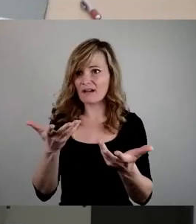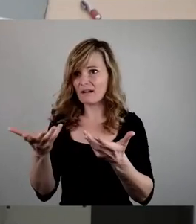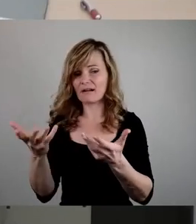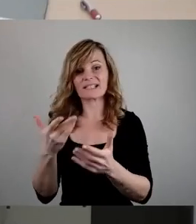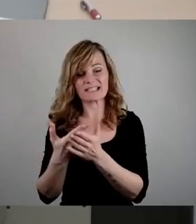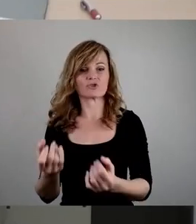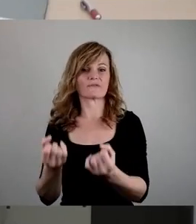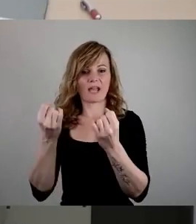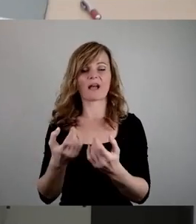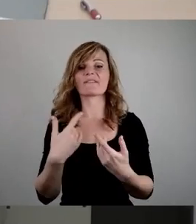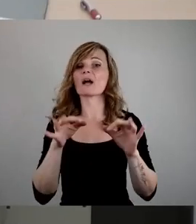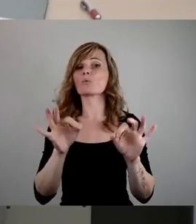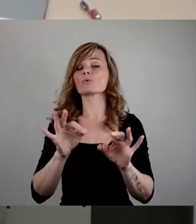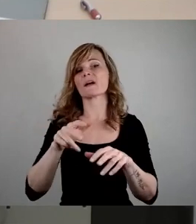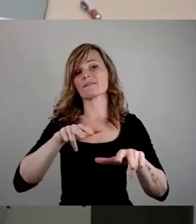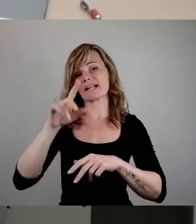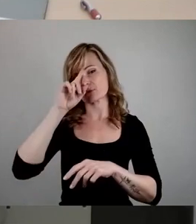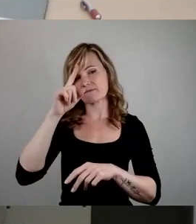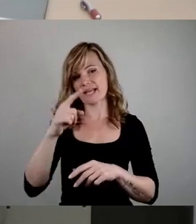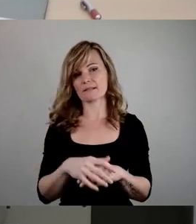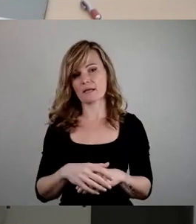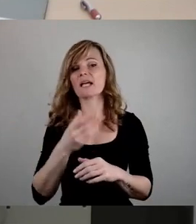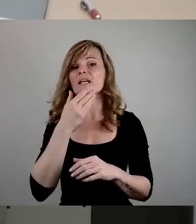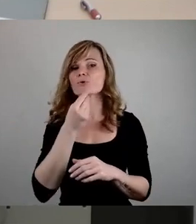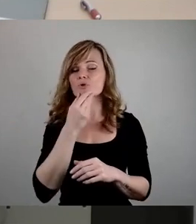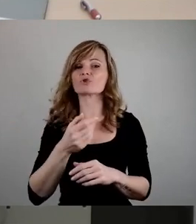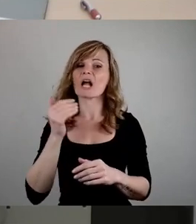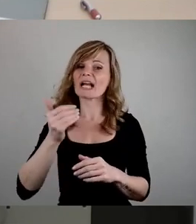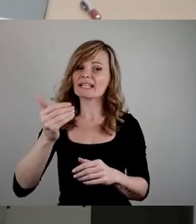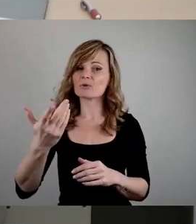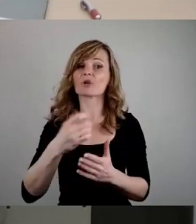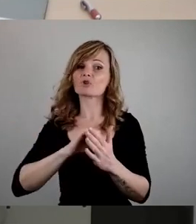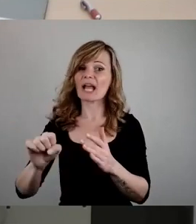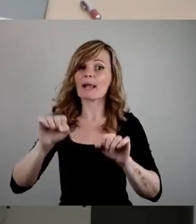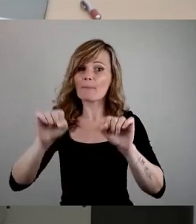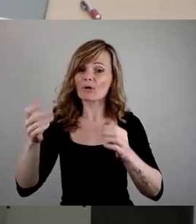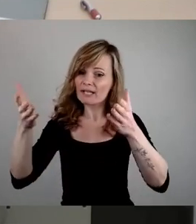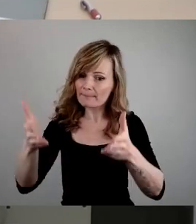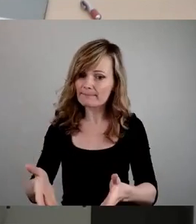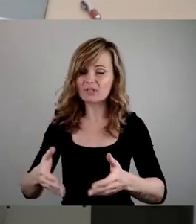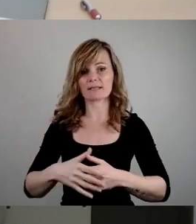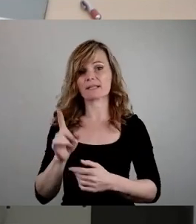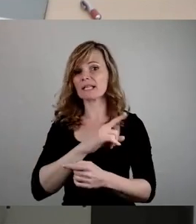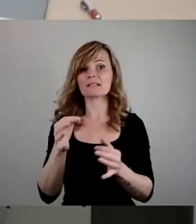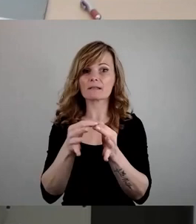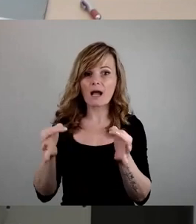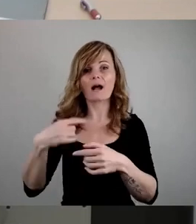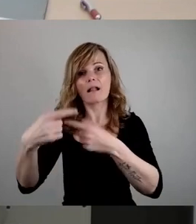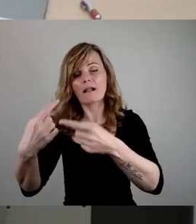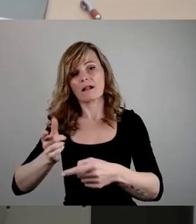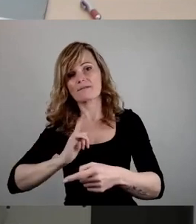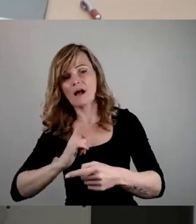Verwaltung wüsste, dass es auch im jüdischen Ritus eben wichtig ist, so schnell wie möglich zu bestatten und nicht erst das Tagelang bürokratisch